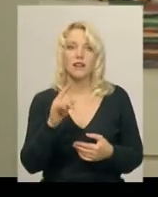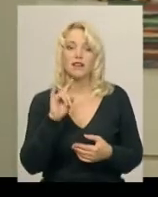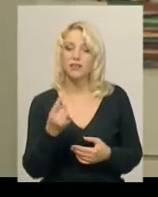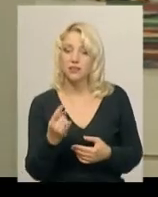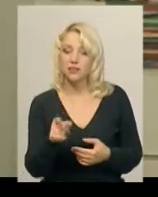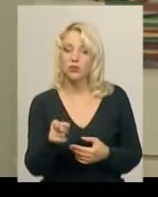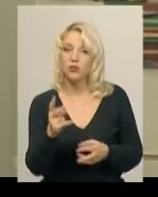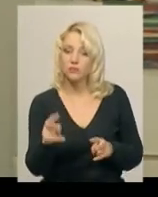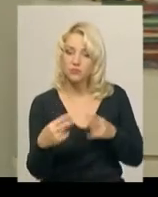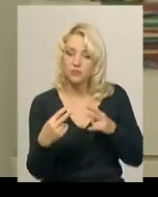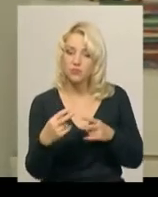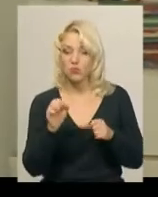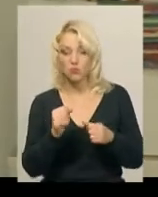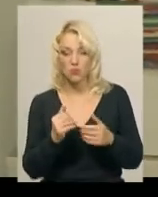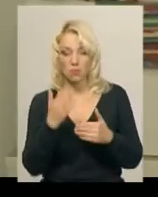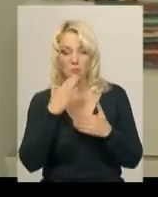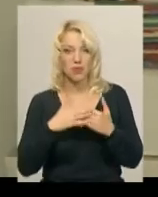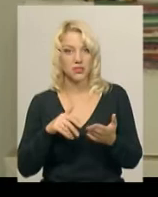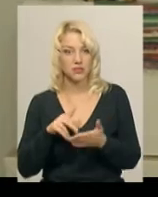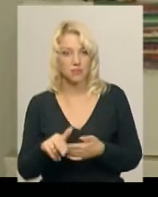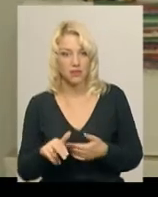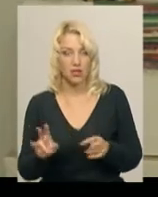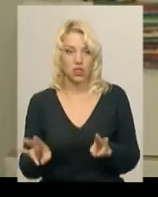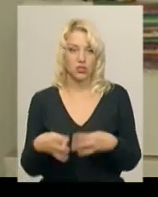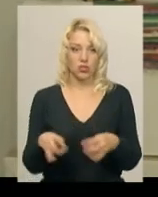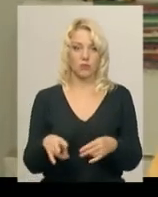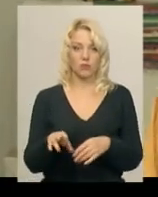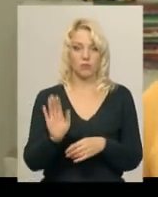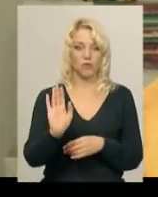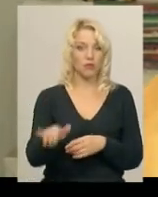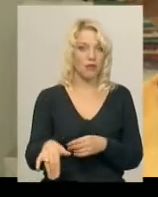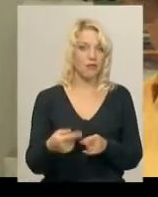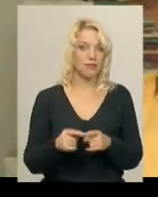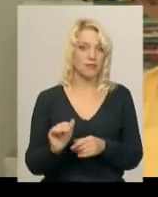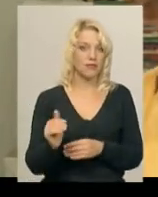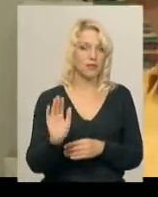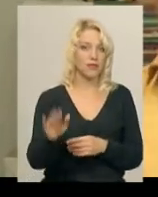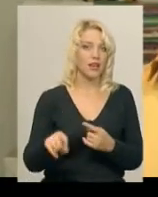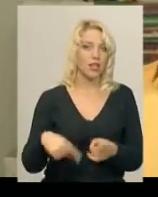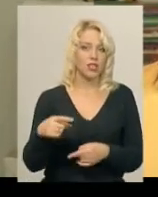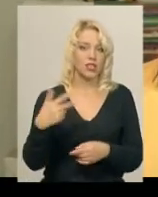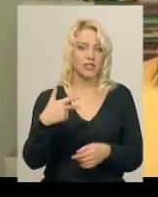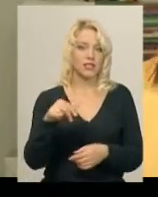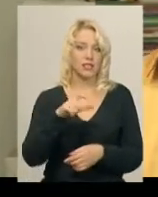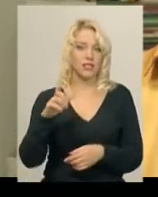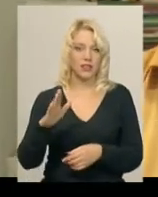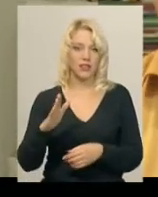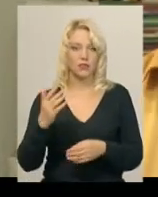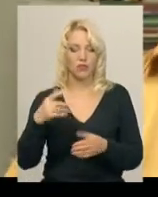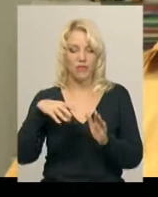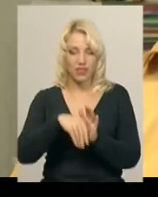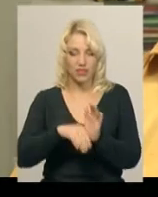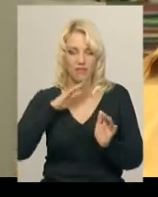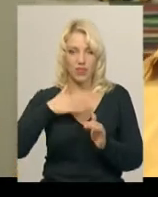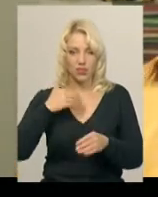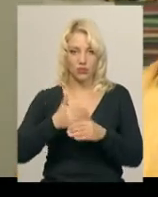чи можна підійти ближче до дитини, чи не потрібно, чи хай ця дитина через пів часа вона війде в нашу виставу, чи вона вже